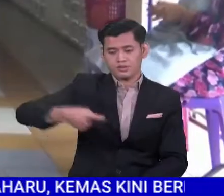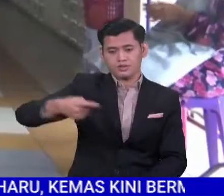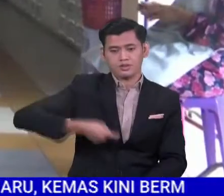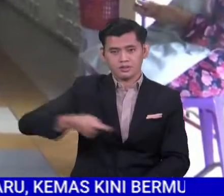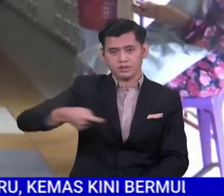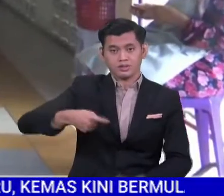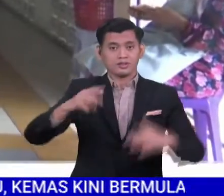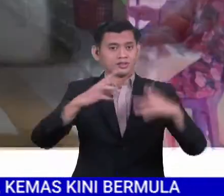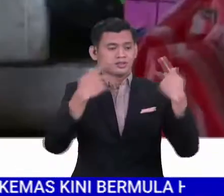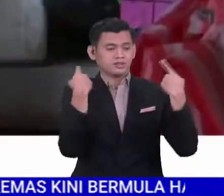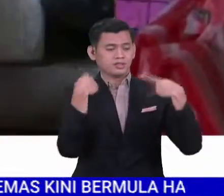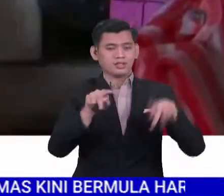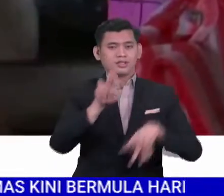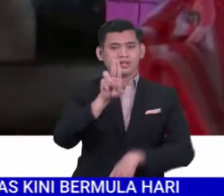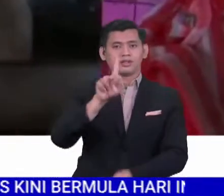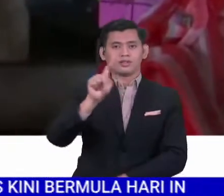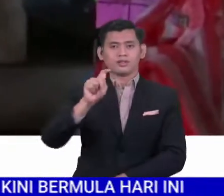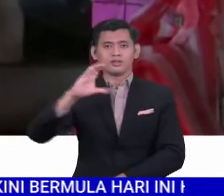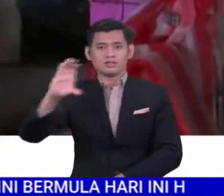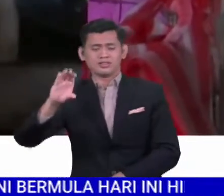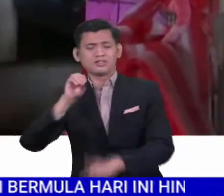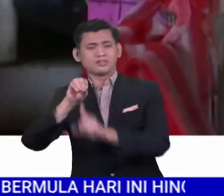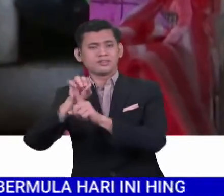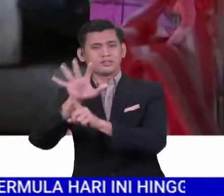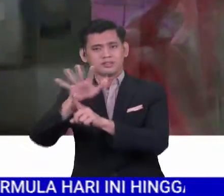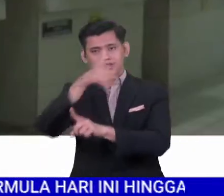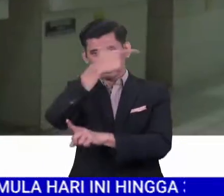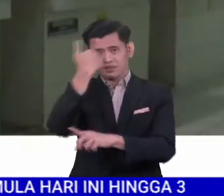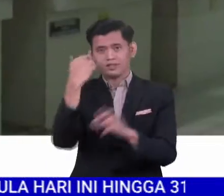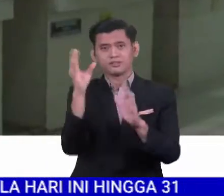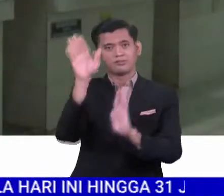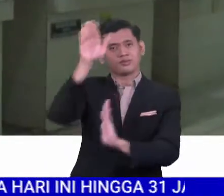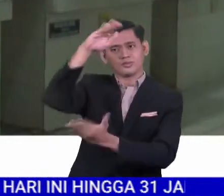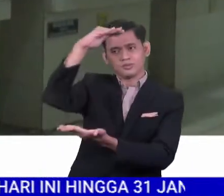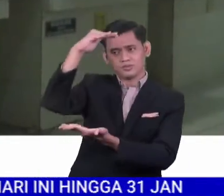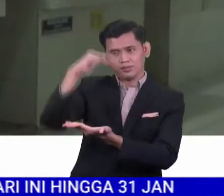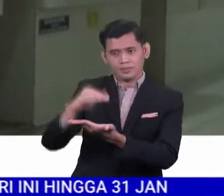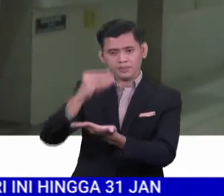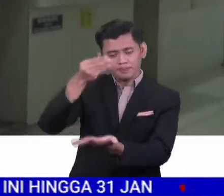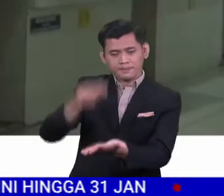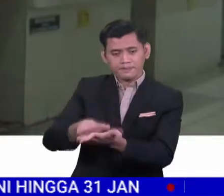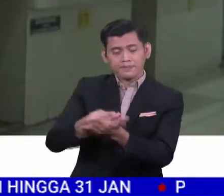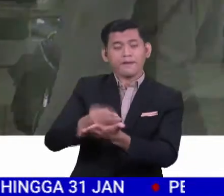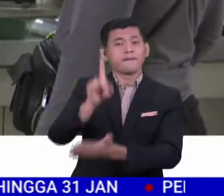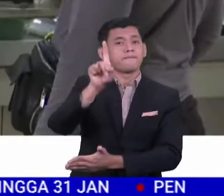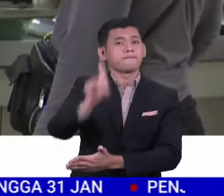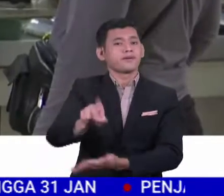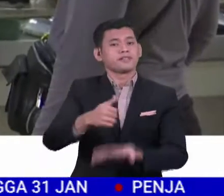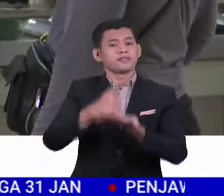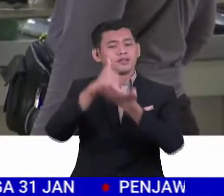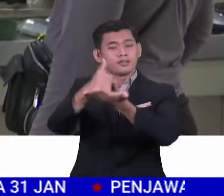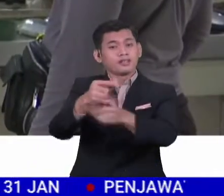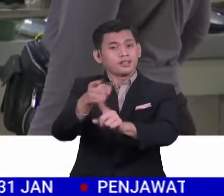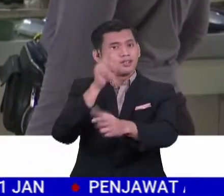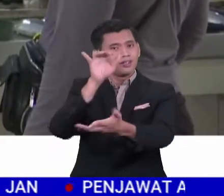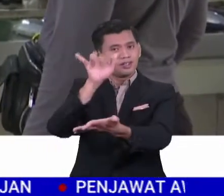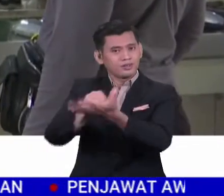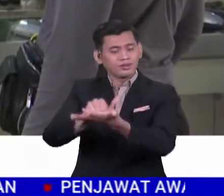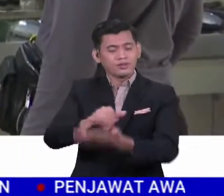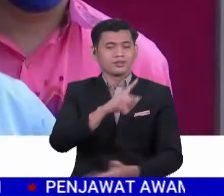yang terjejas akibat serangan pandemik COVID-19. Mereka-mereka ini perlu dibantu dan hasil daripada itu,